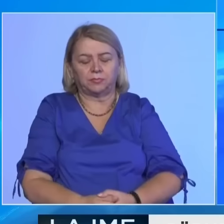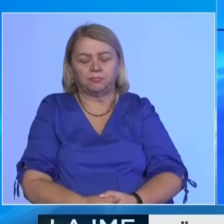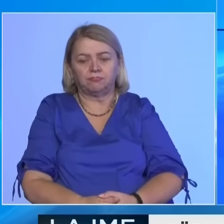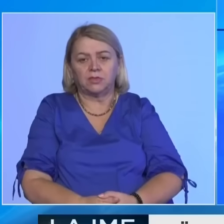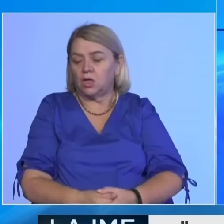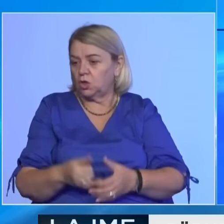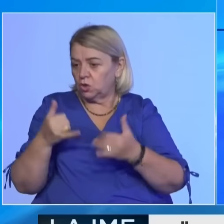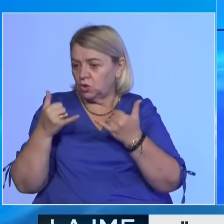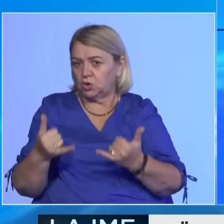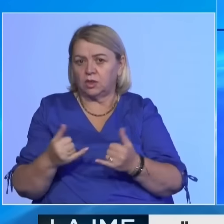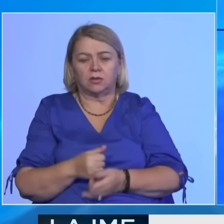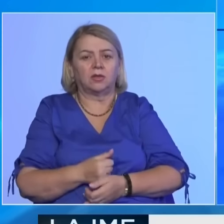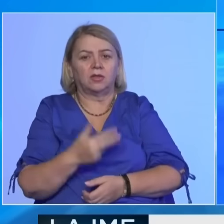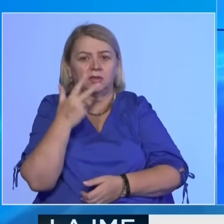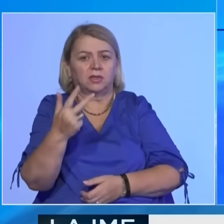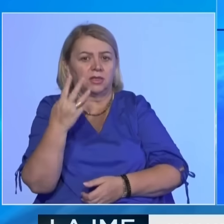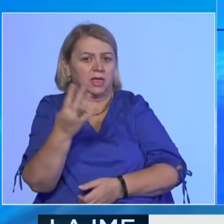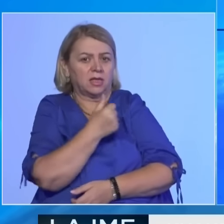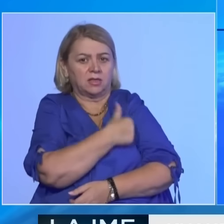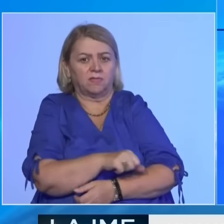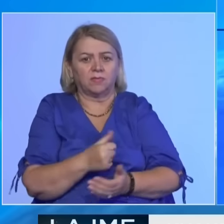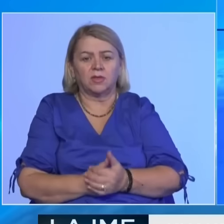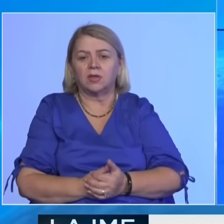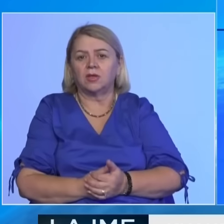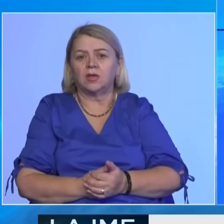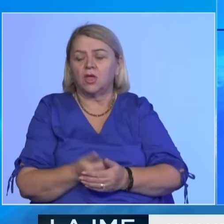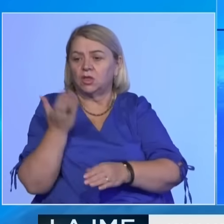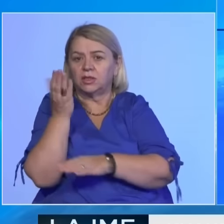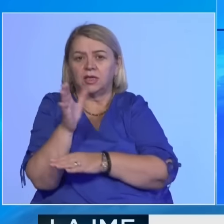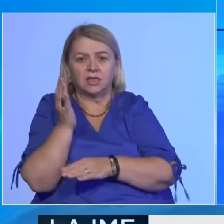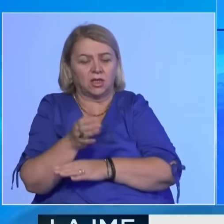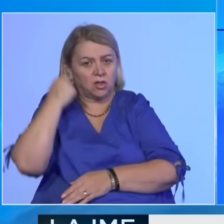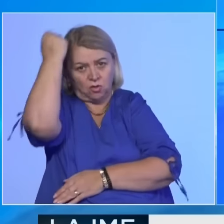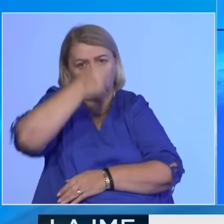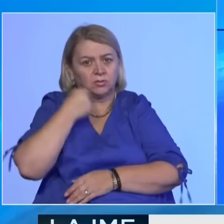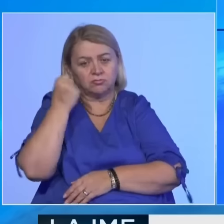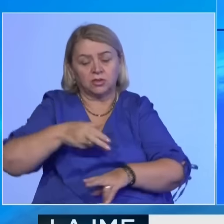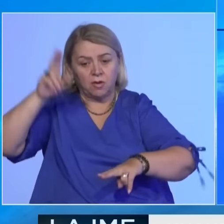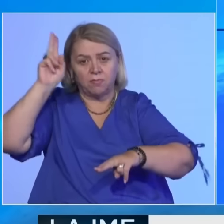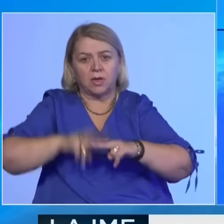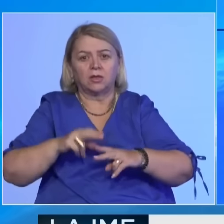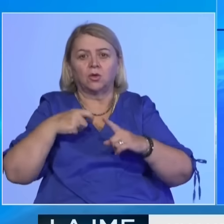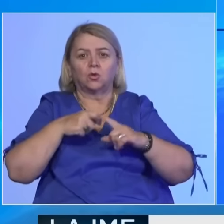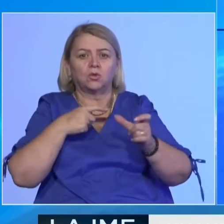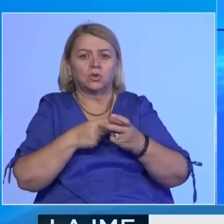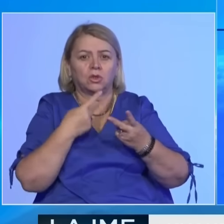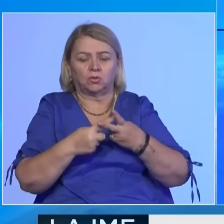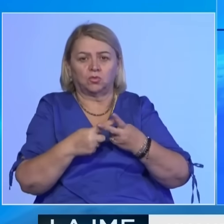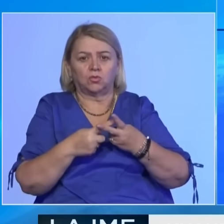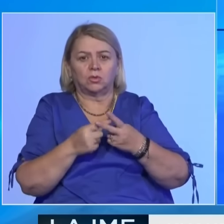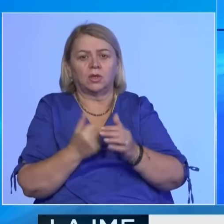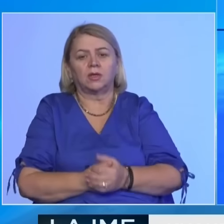Sot bëhën 30 e 4 vjetë që kur delegatët e kuvenditë të Kosovës shpallën kushtetutën të një horësi